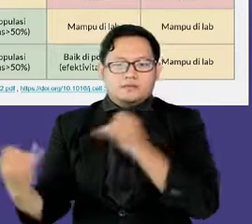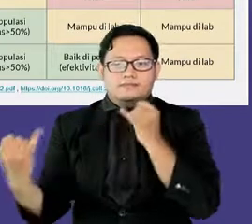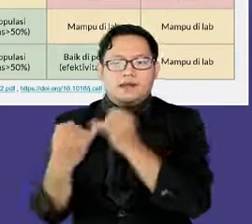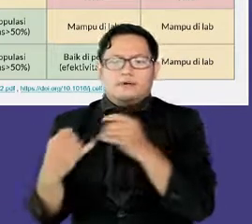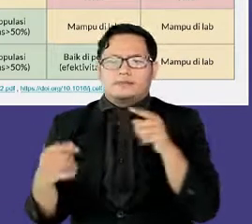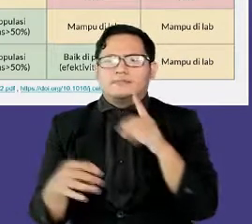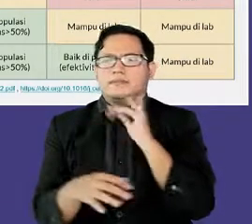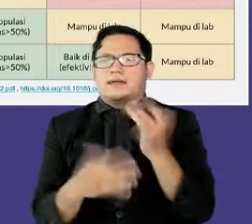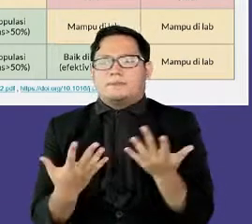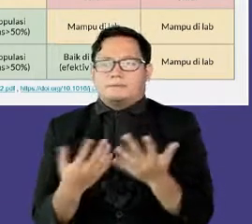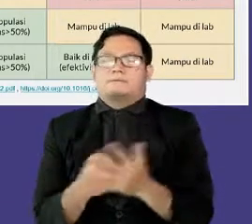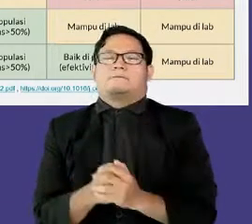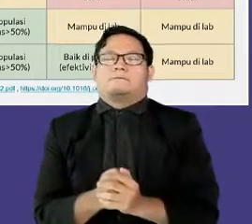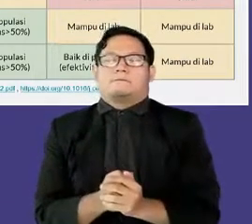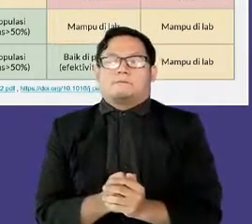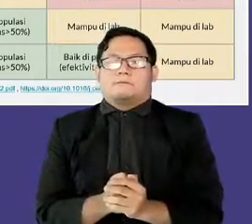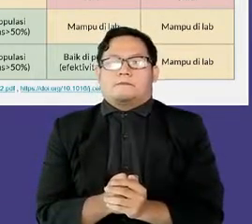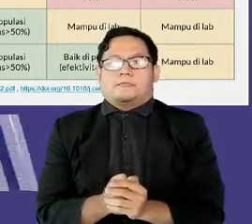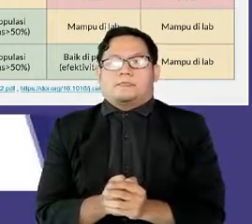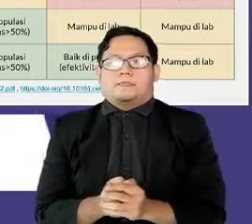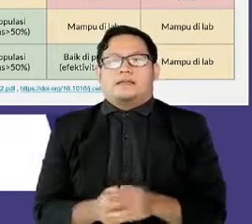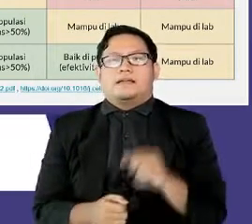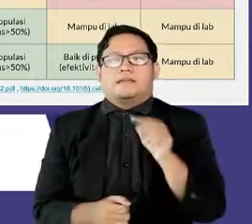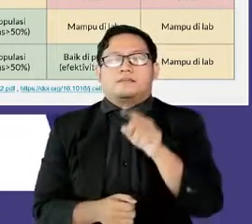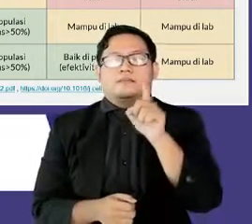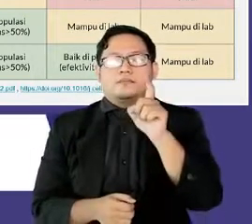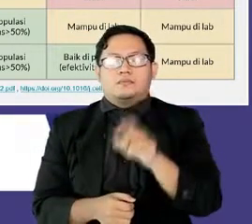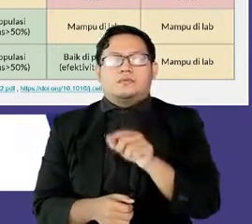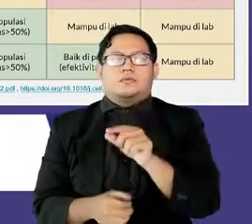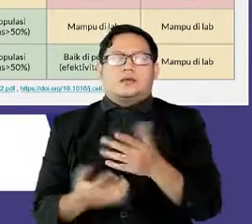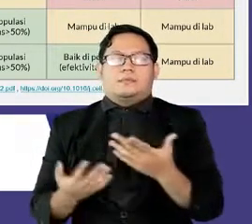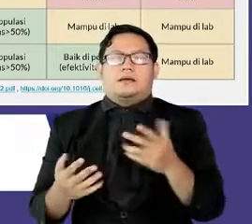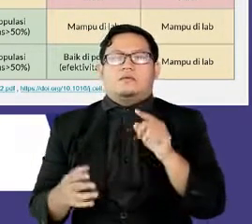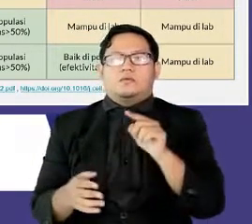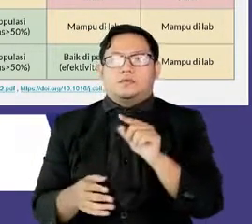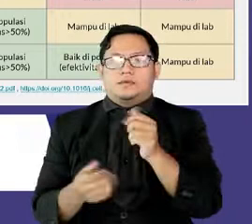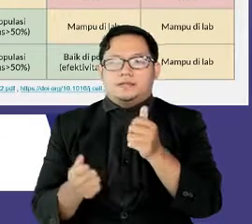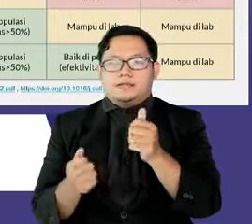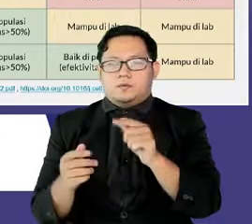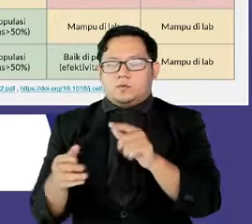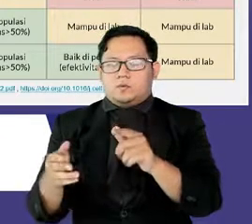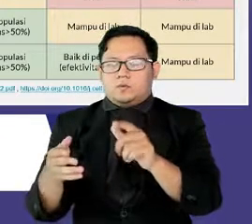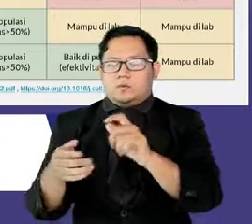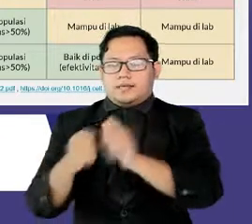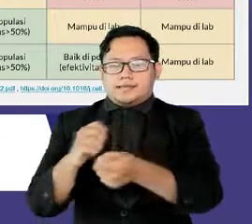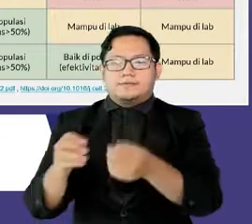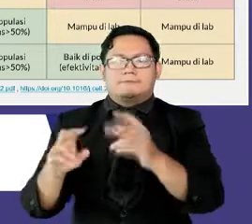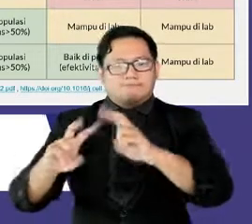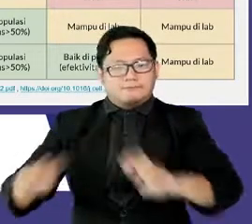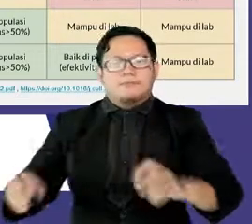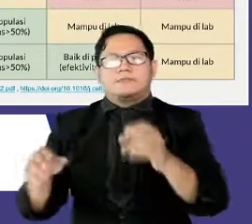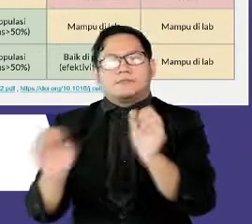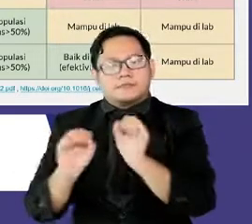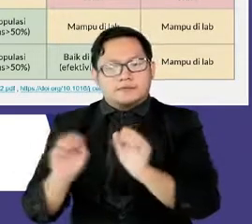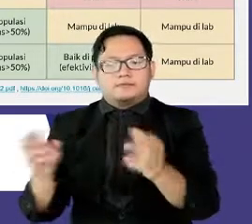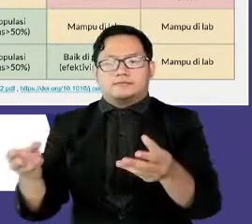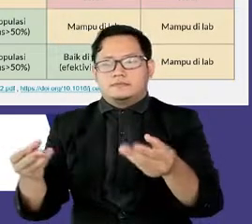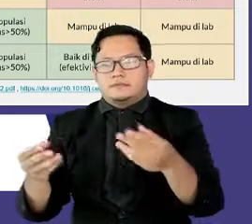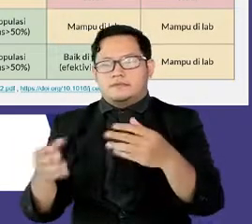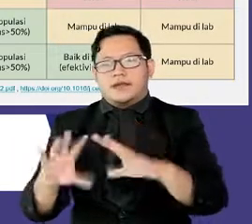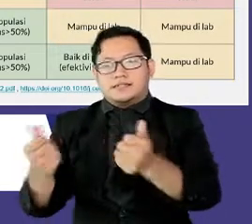menjadi penting digunakan saat adanya kebutuhan pengambilan keputusan yang cepat dan tepat, khususnya saat muncul